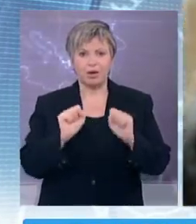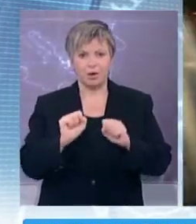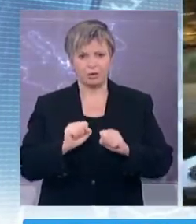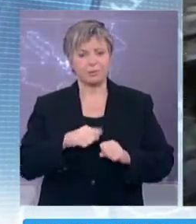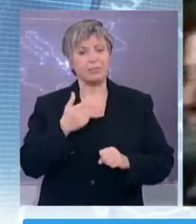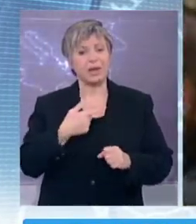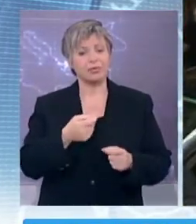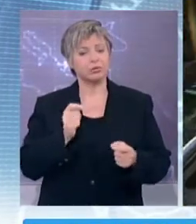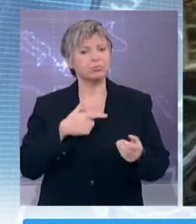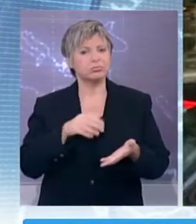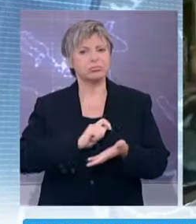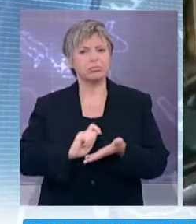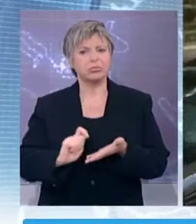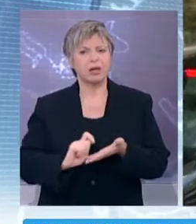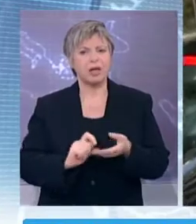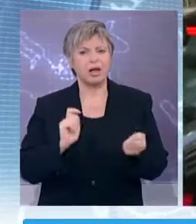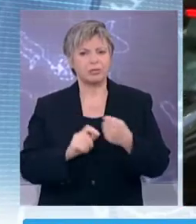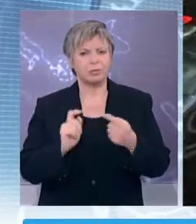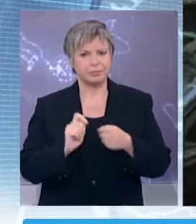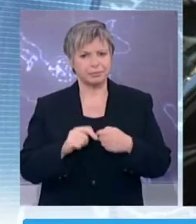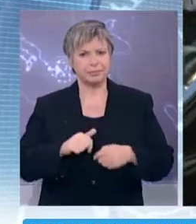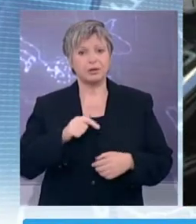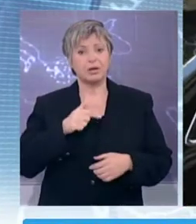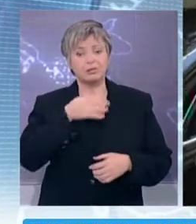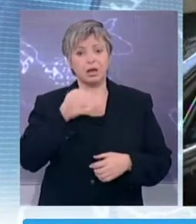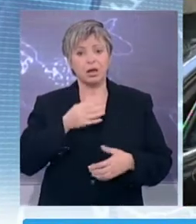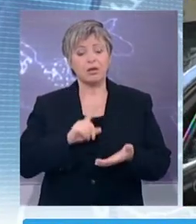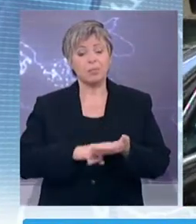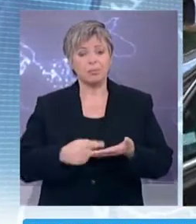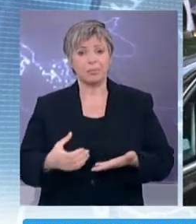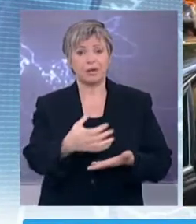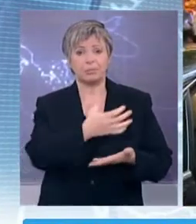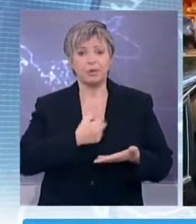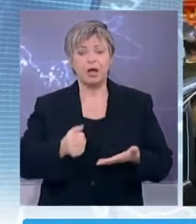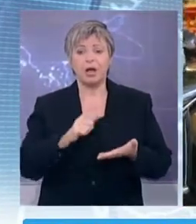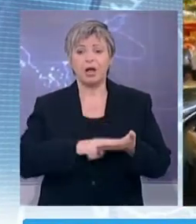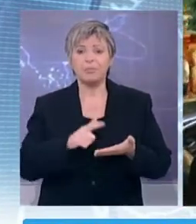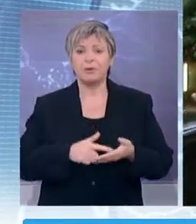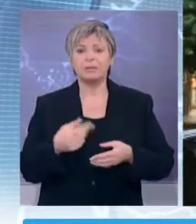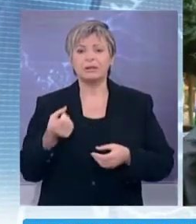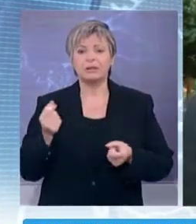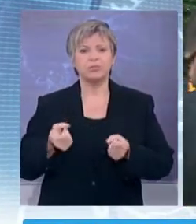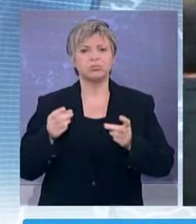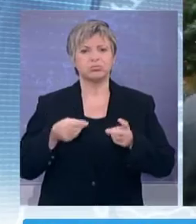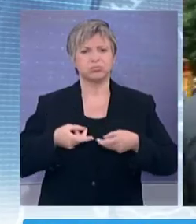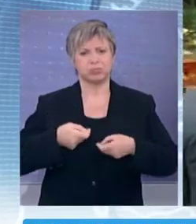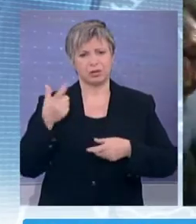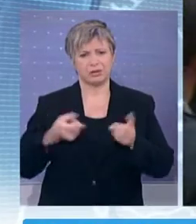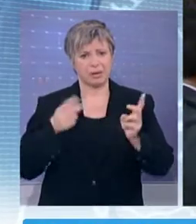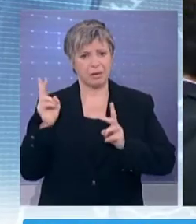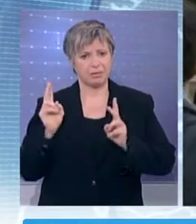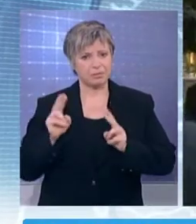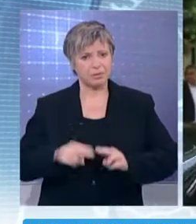αλληλογραφία προκύπτει διαρκώς αυξανόμενη πίεση των δανειστών μας για τόνωση των εσόδων από φόρους και συμπίεση των κρατικών δαπανών, η αιμονή στην